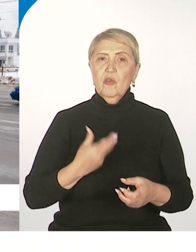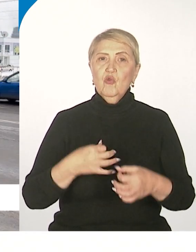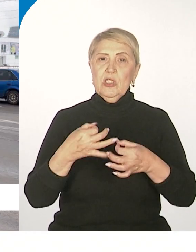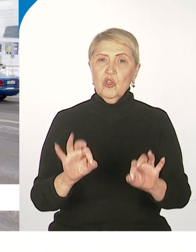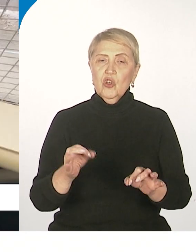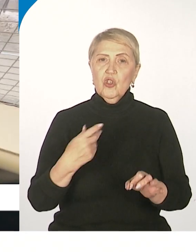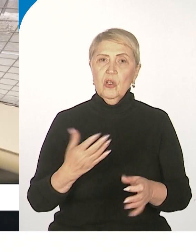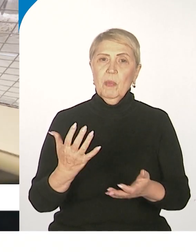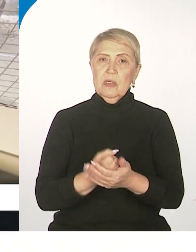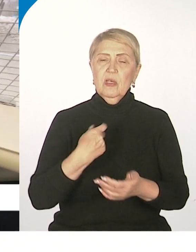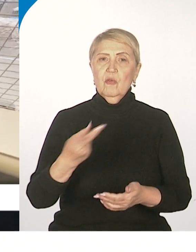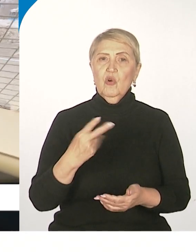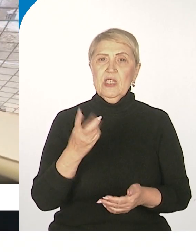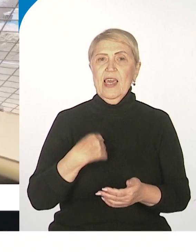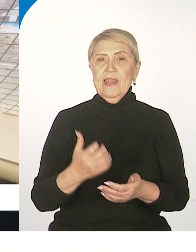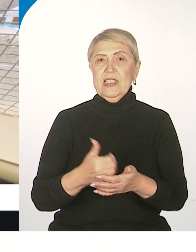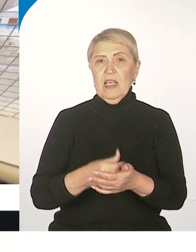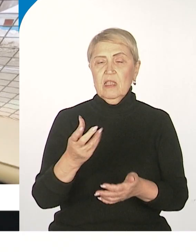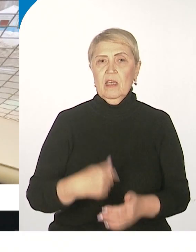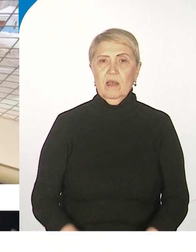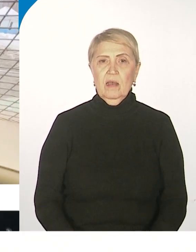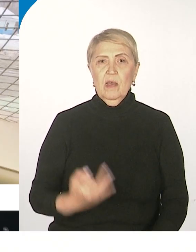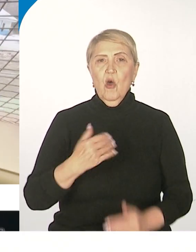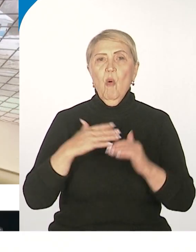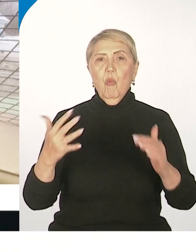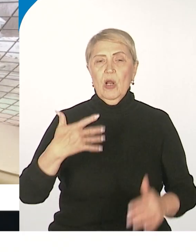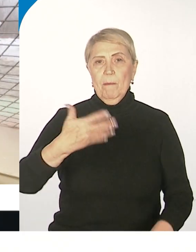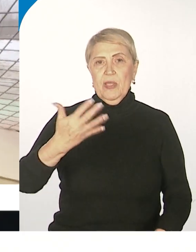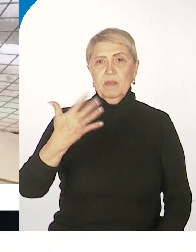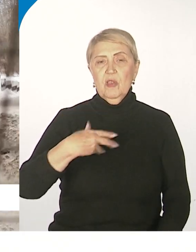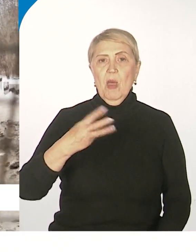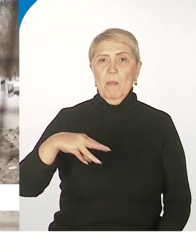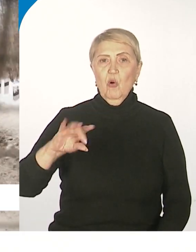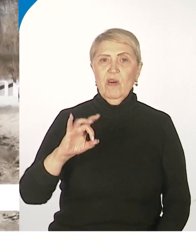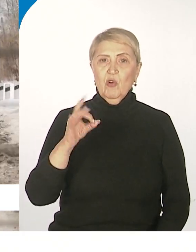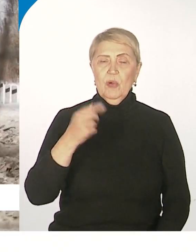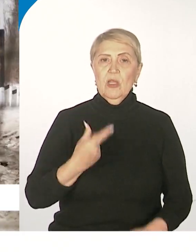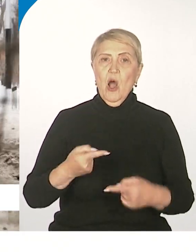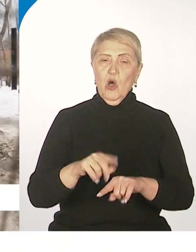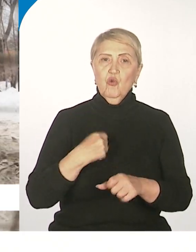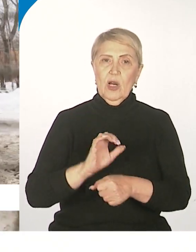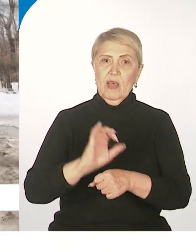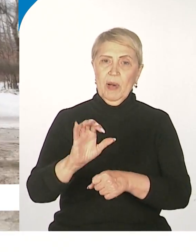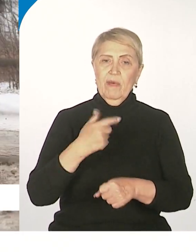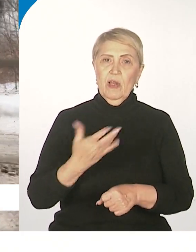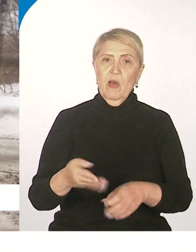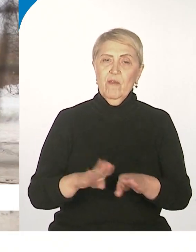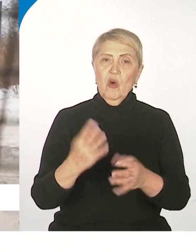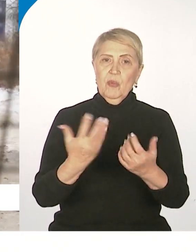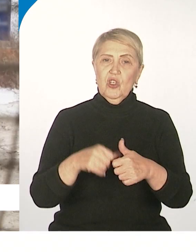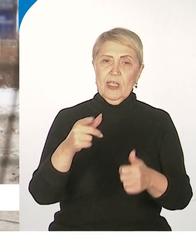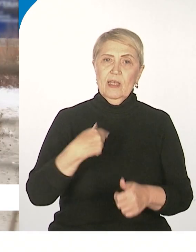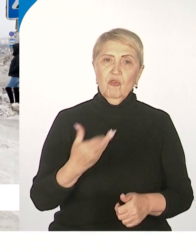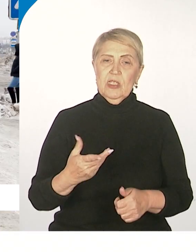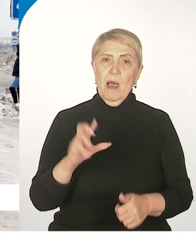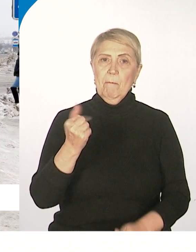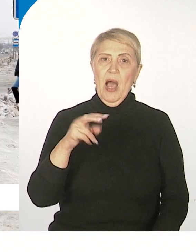устранить потери и получить экономический эффект. Более 55 миллионов рублей, которые направили в том числе на модернизацию баги